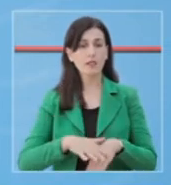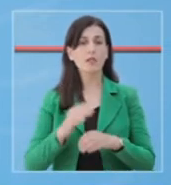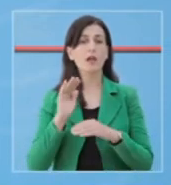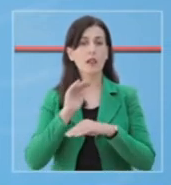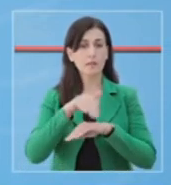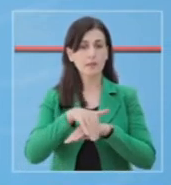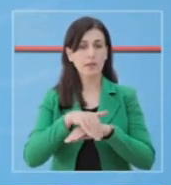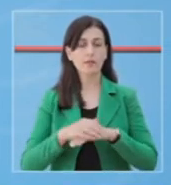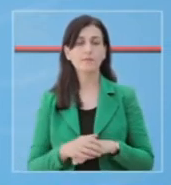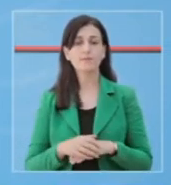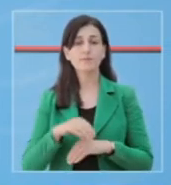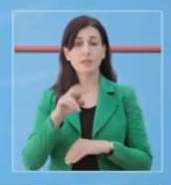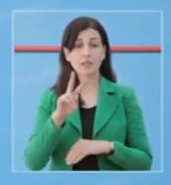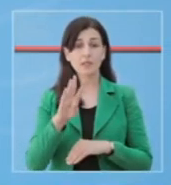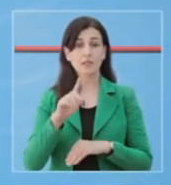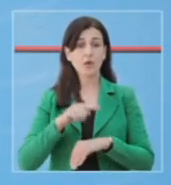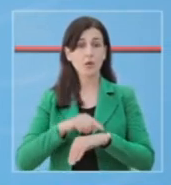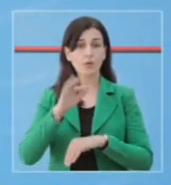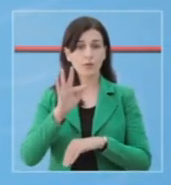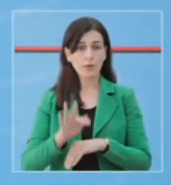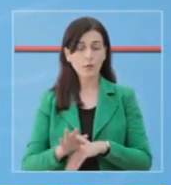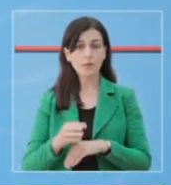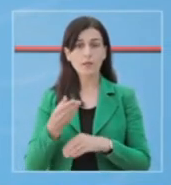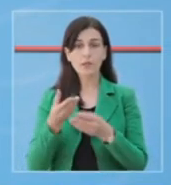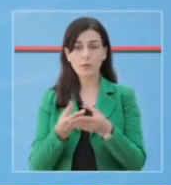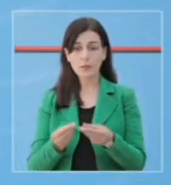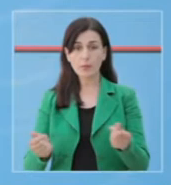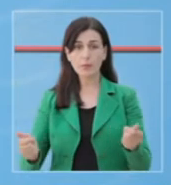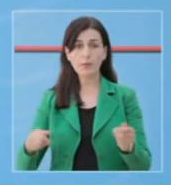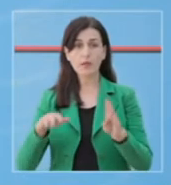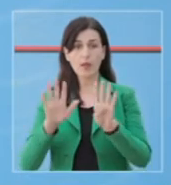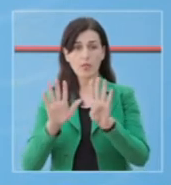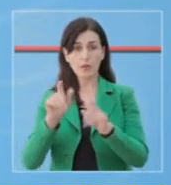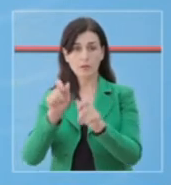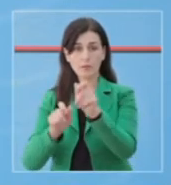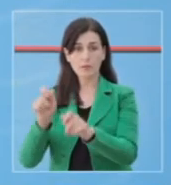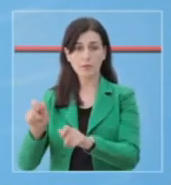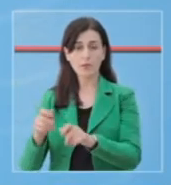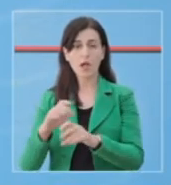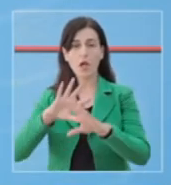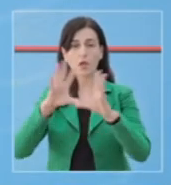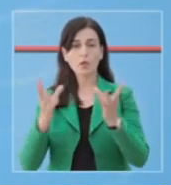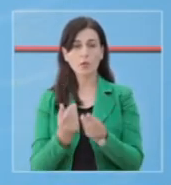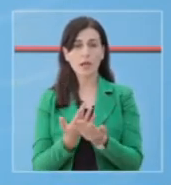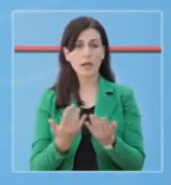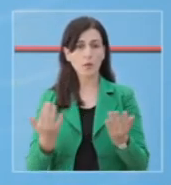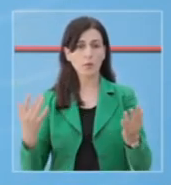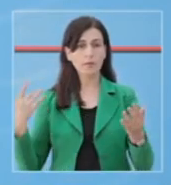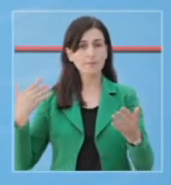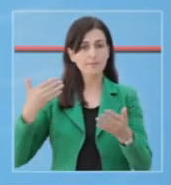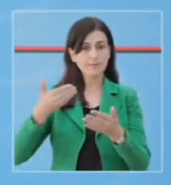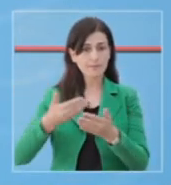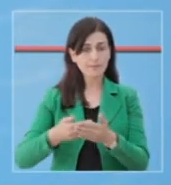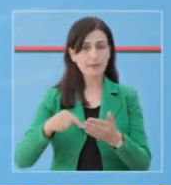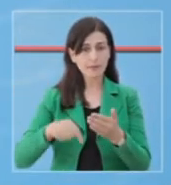Elbasa. Gjatë 24 orve të fundit janë shëruar nënë qytetar, duke e quar nëmrin e të shëruarve që nga fillimi